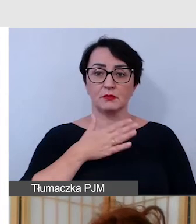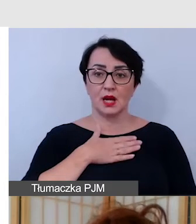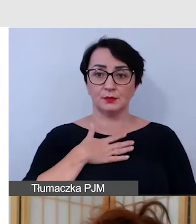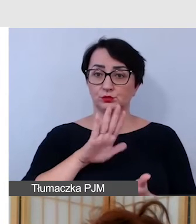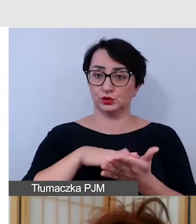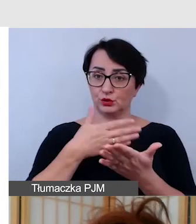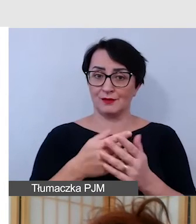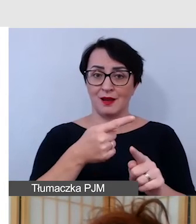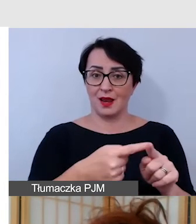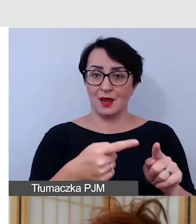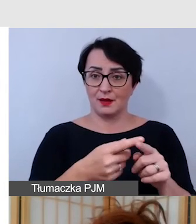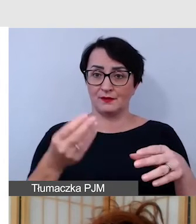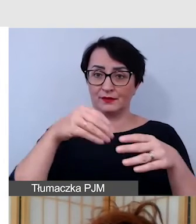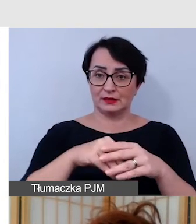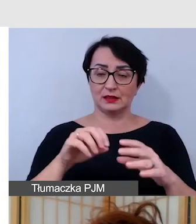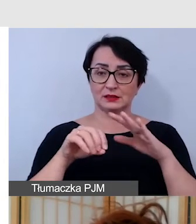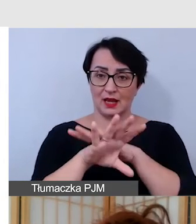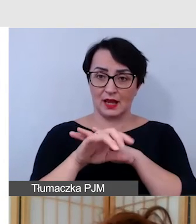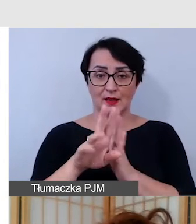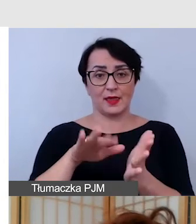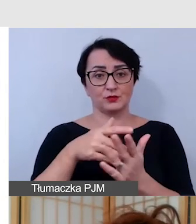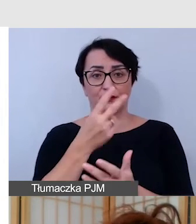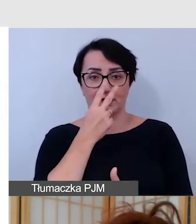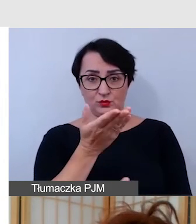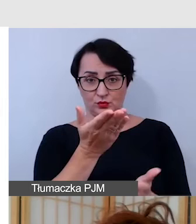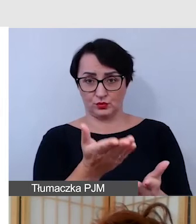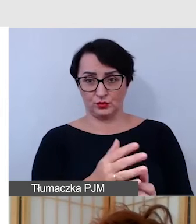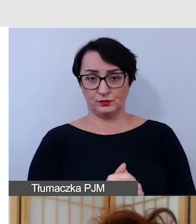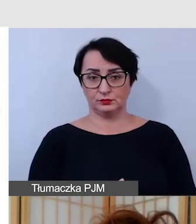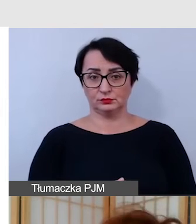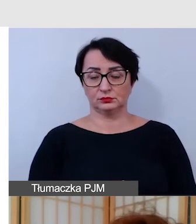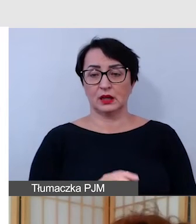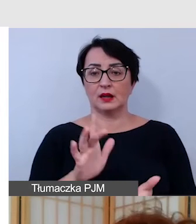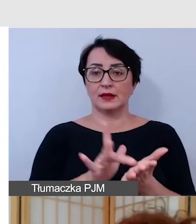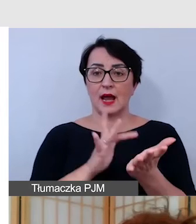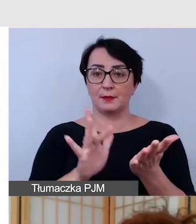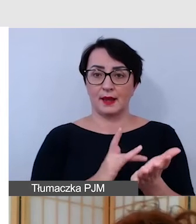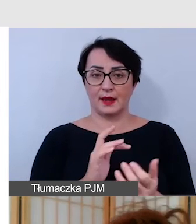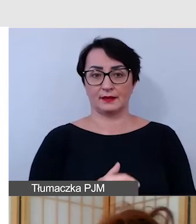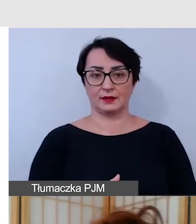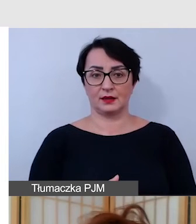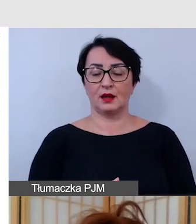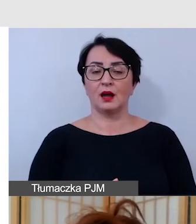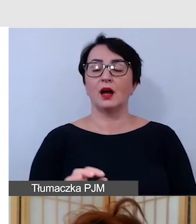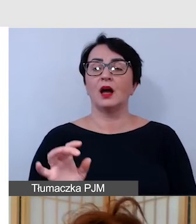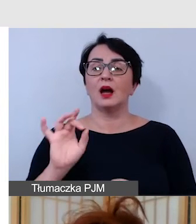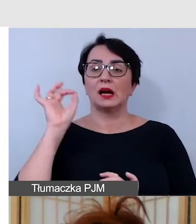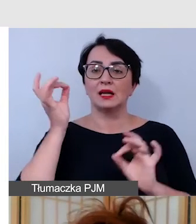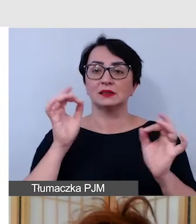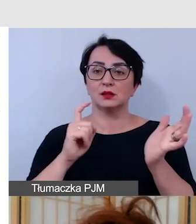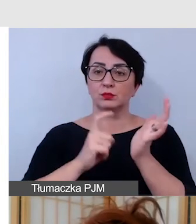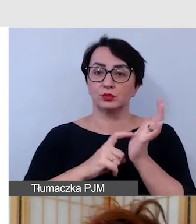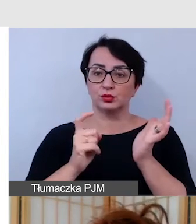elementów umieszczanych na slajdach i tu na przykład widzimy, że jest to jakiś tablet, omawiamy gesty punktowe, w jakiś sposób